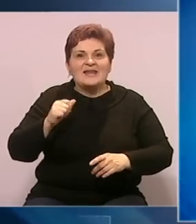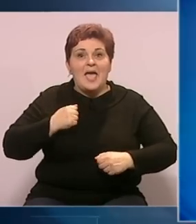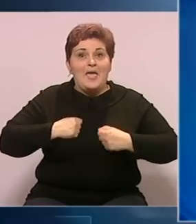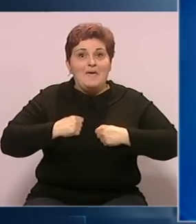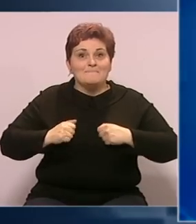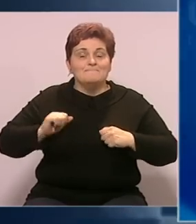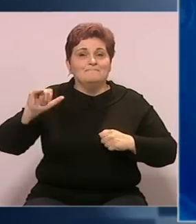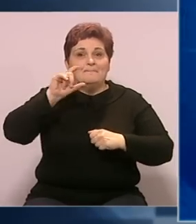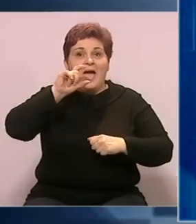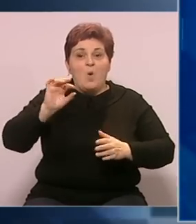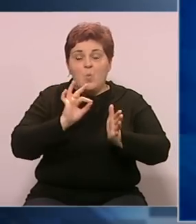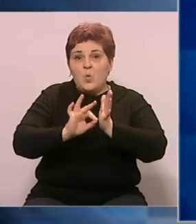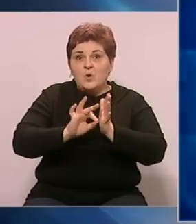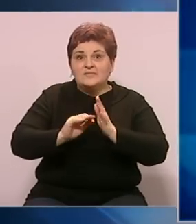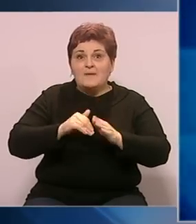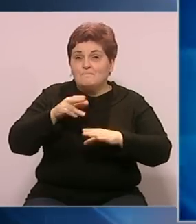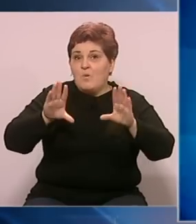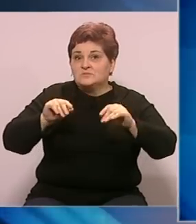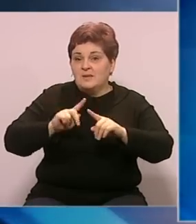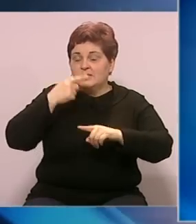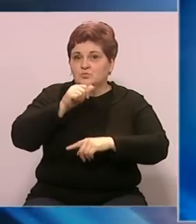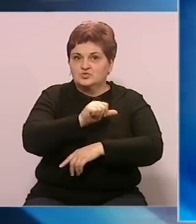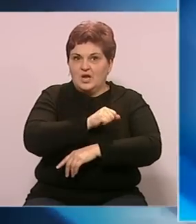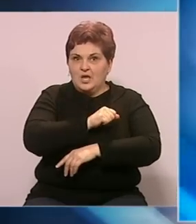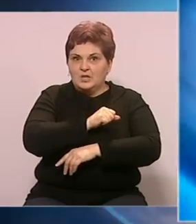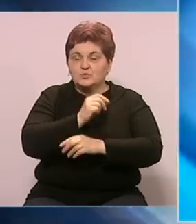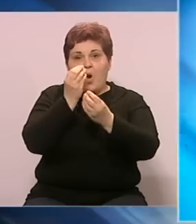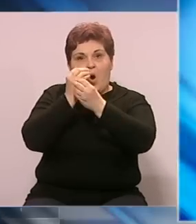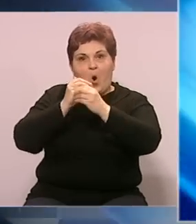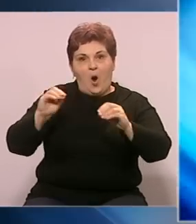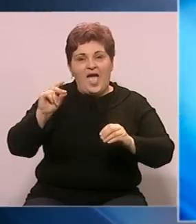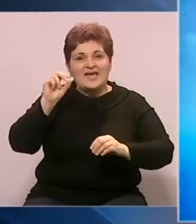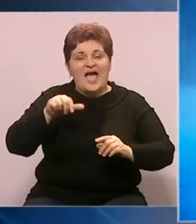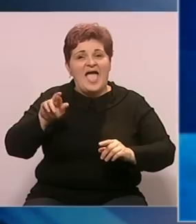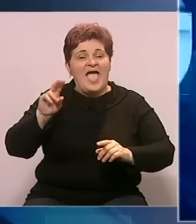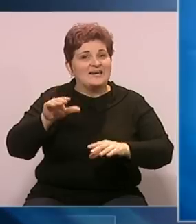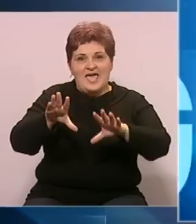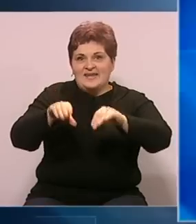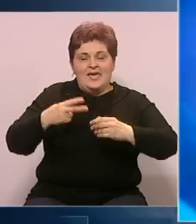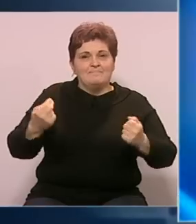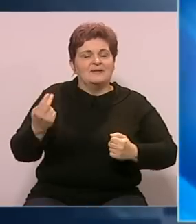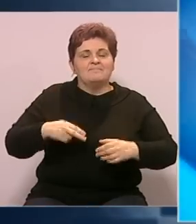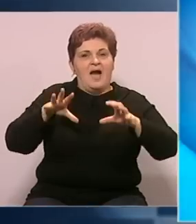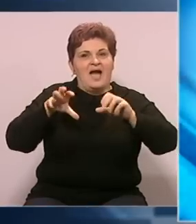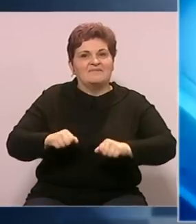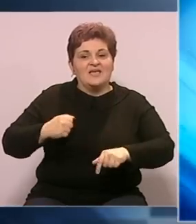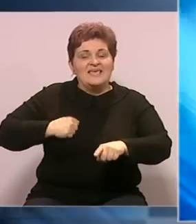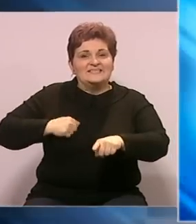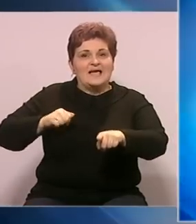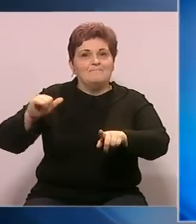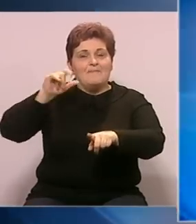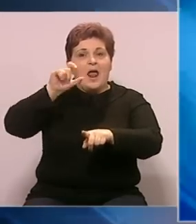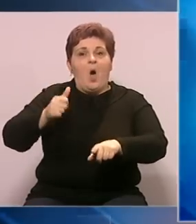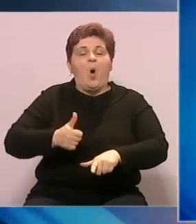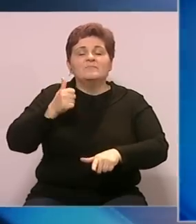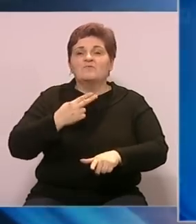Lučkog aerodroma u terminima posle marta naredne godine. Obavješteni su da Ryanair ne prima rezervacije sa Banja Lučkog aerodroma